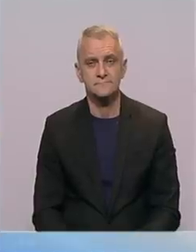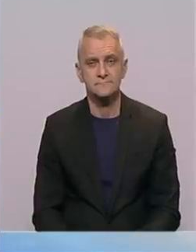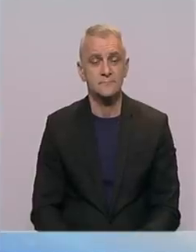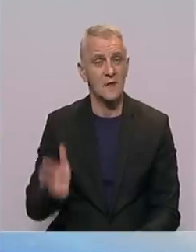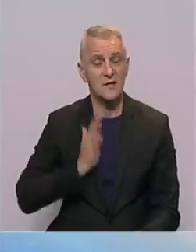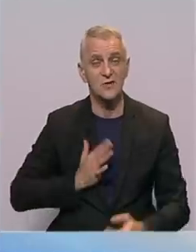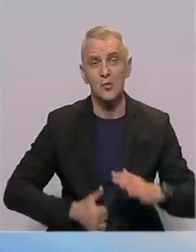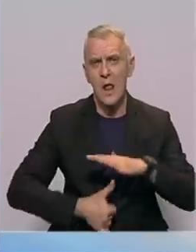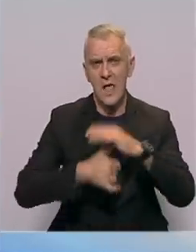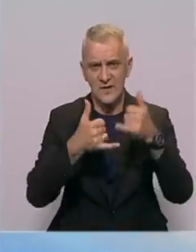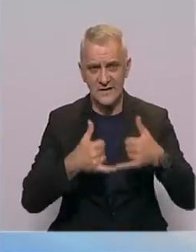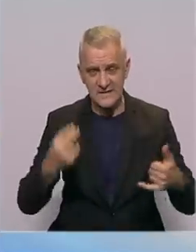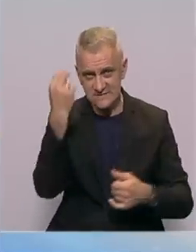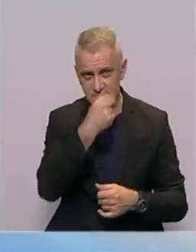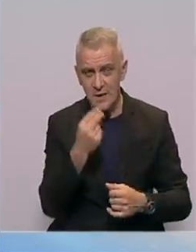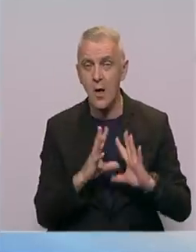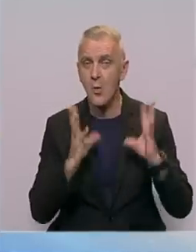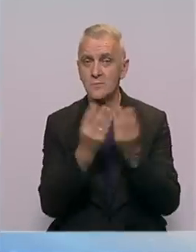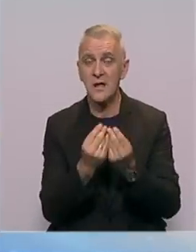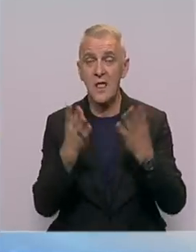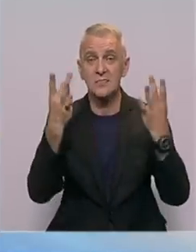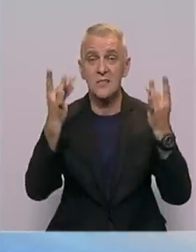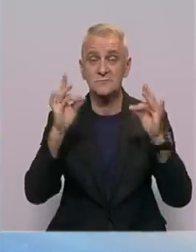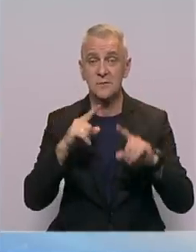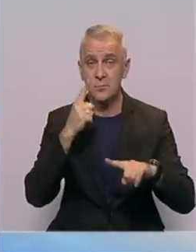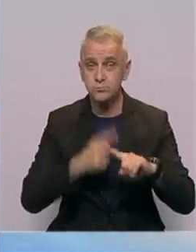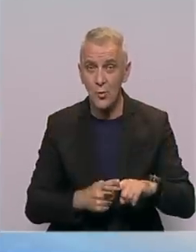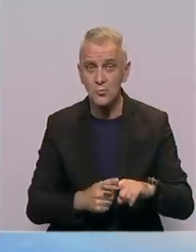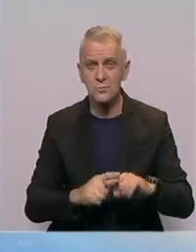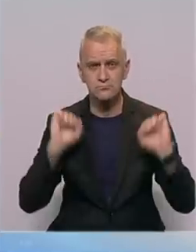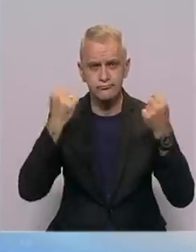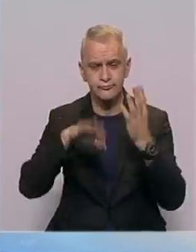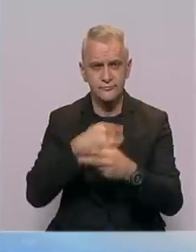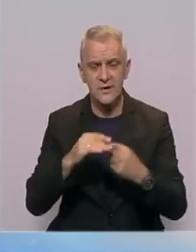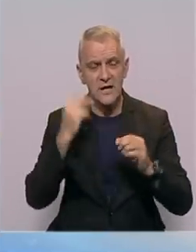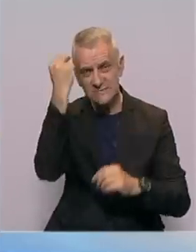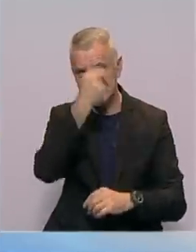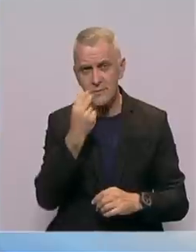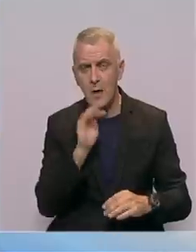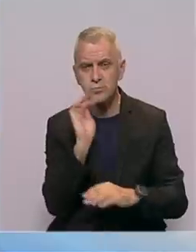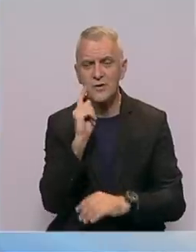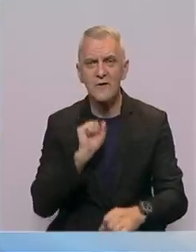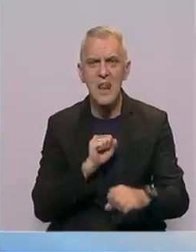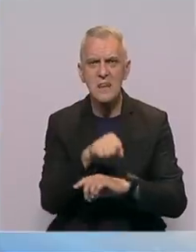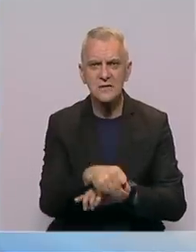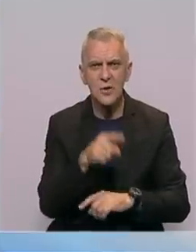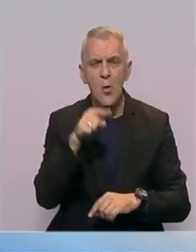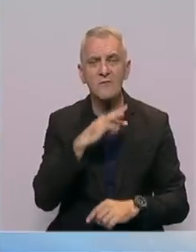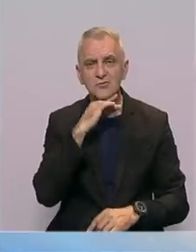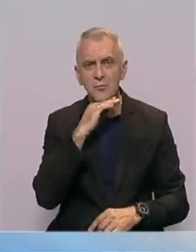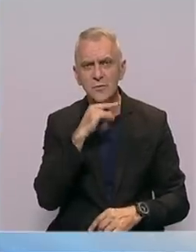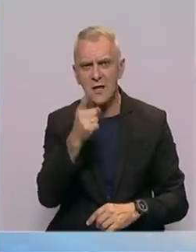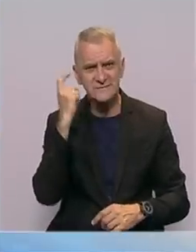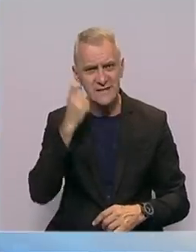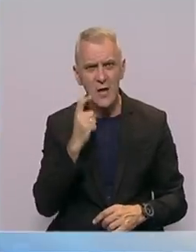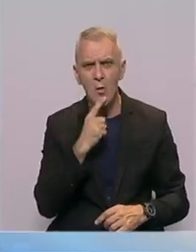Građani glavnog rada Srbije okupili su se deseti put na prosvijedu Srbija protiv nasilja. Ove subote oporbene